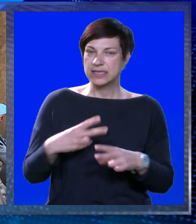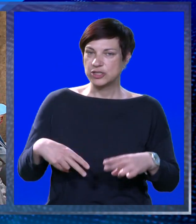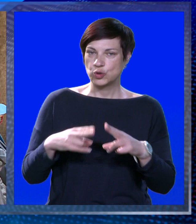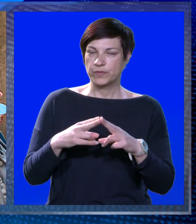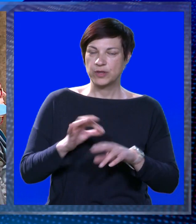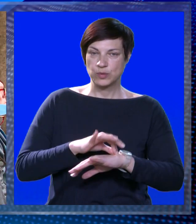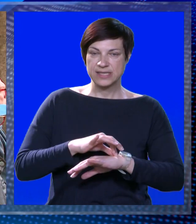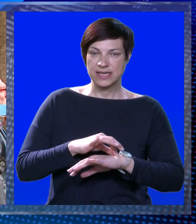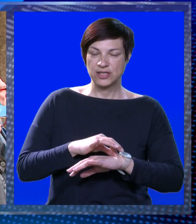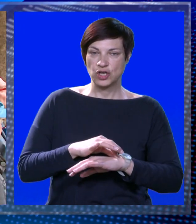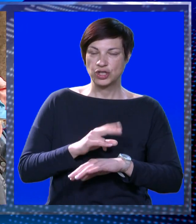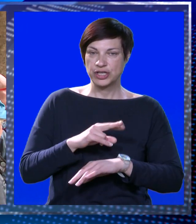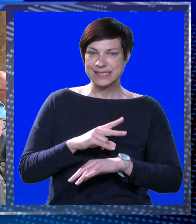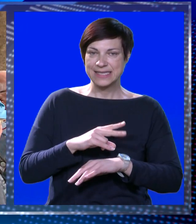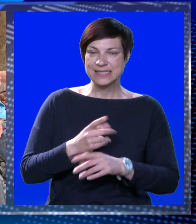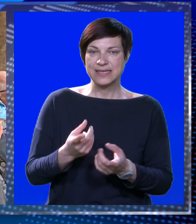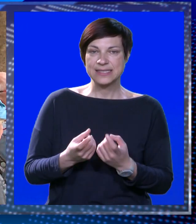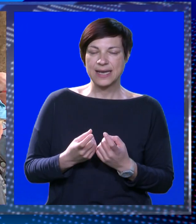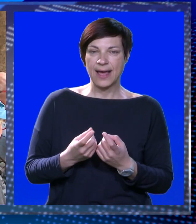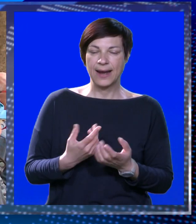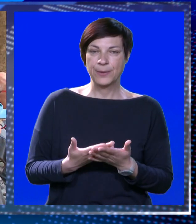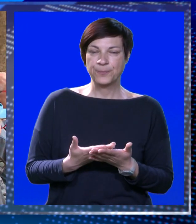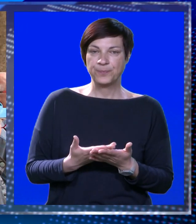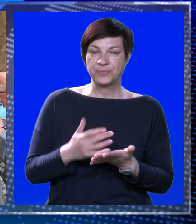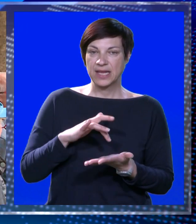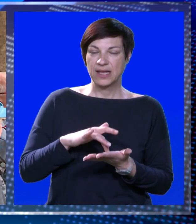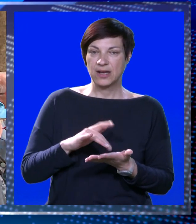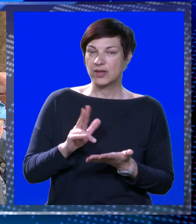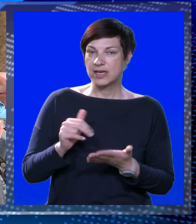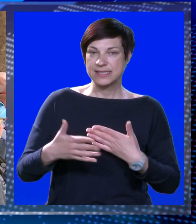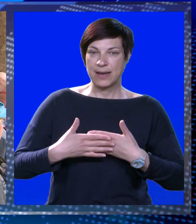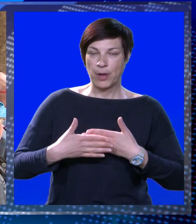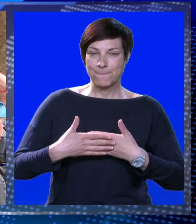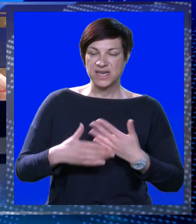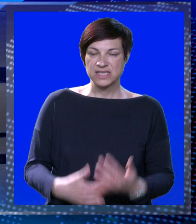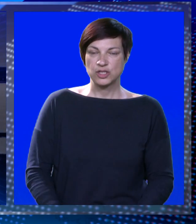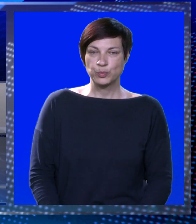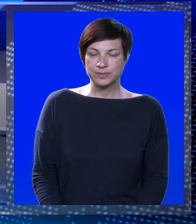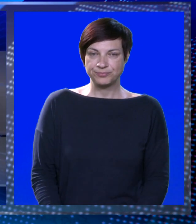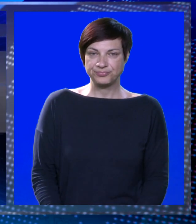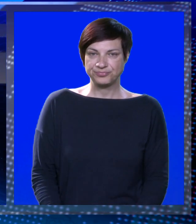vrhunska doktorica i njena sestra, ali lokalci nemaju njoj pristup.